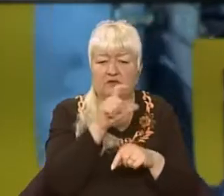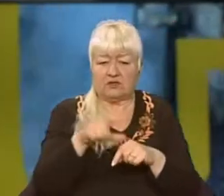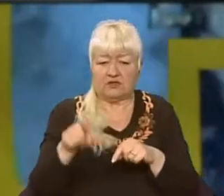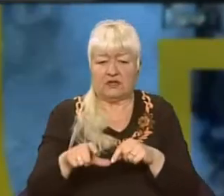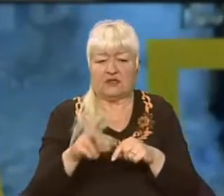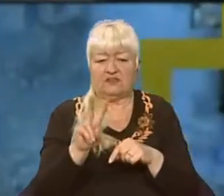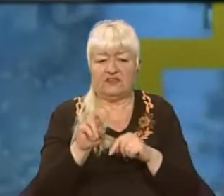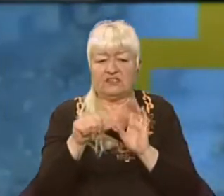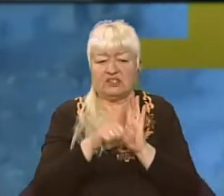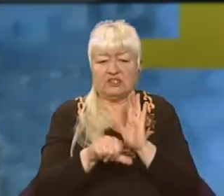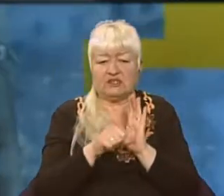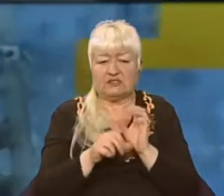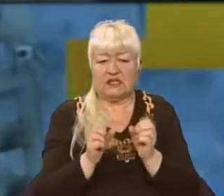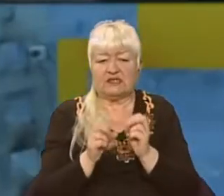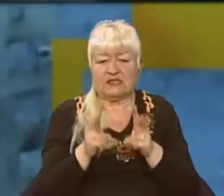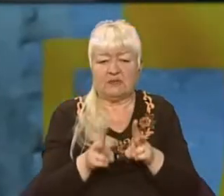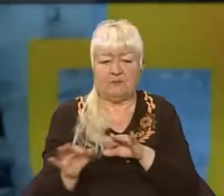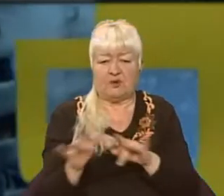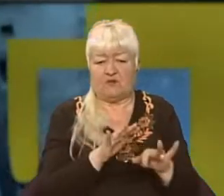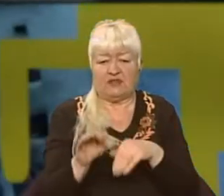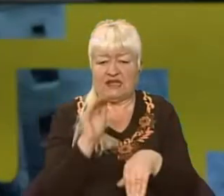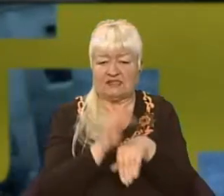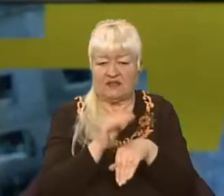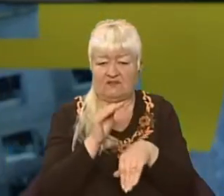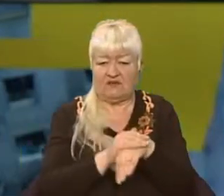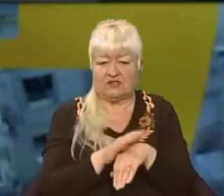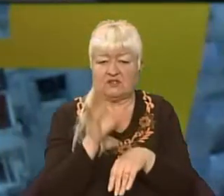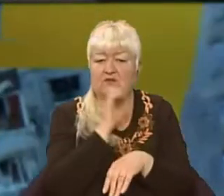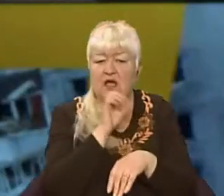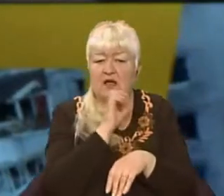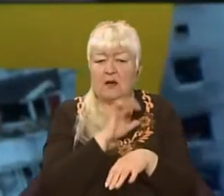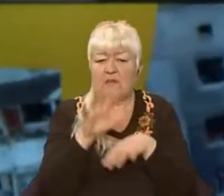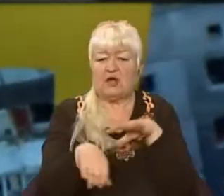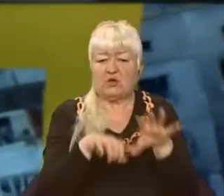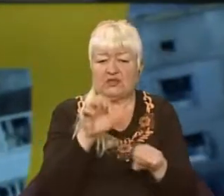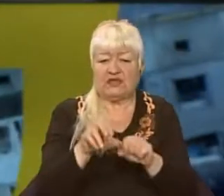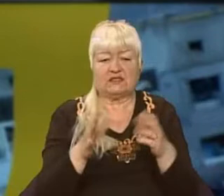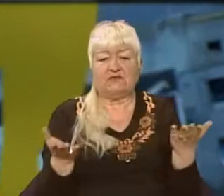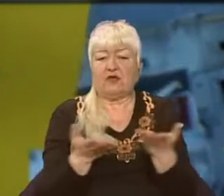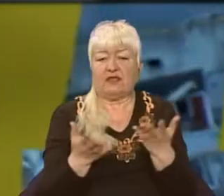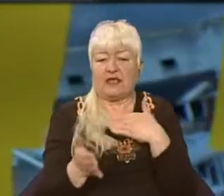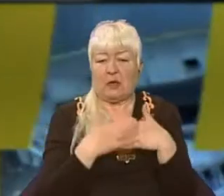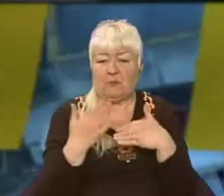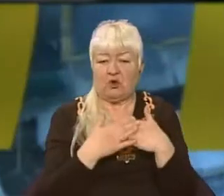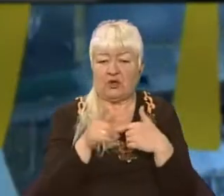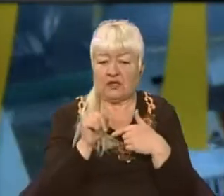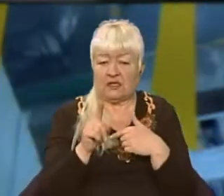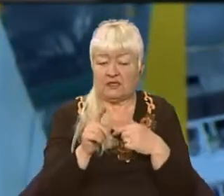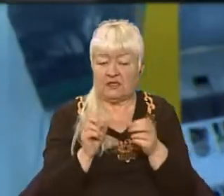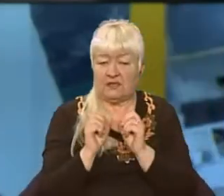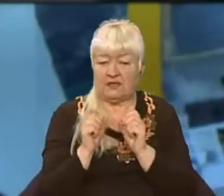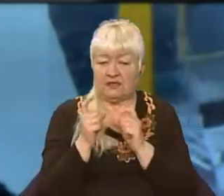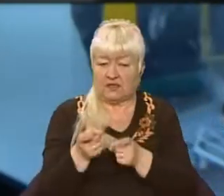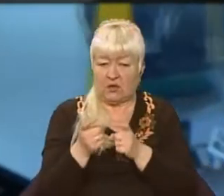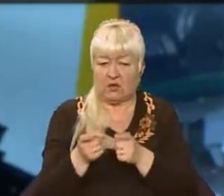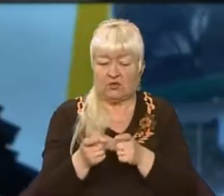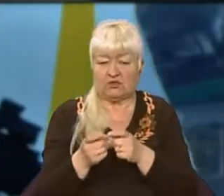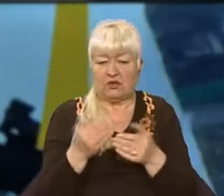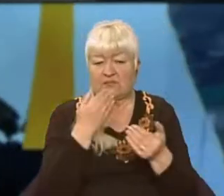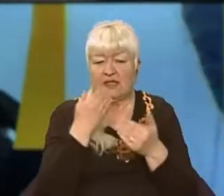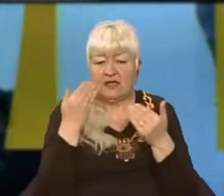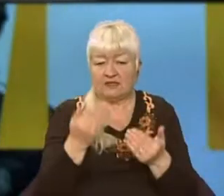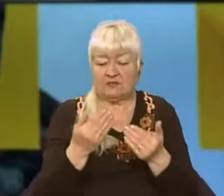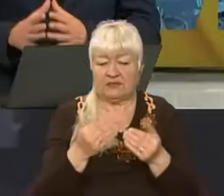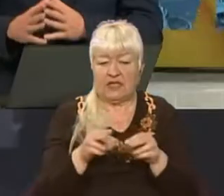260 кримінальних проваджень за фактами мародерства. Яке покарання їм загрожує, розпитаємо Євгена Єніна, це